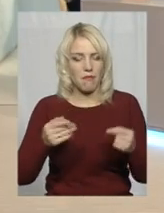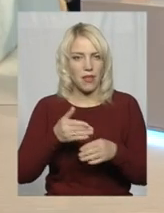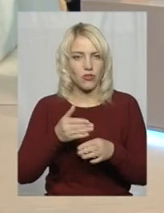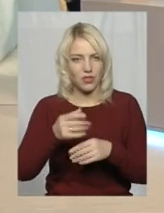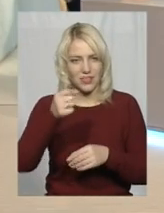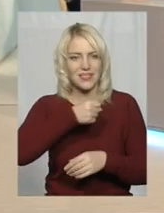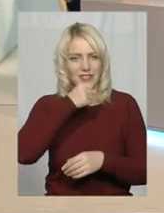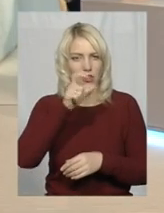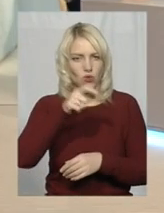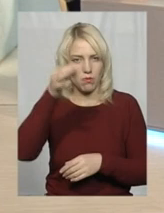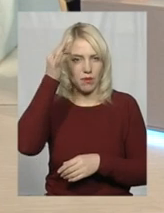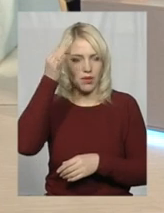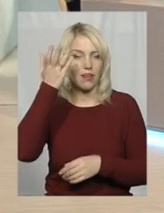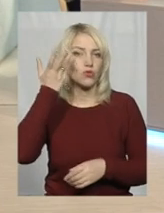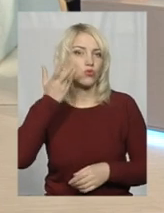трошки це пам'ятаємо.